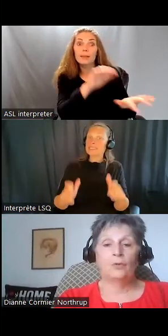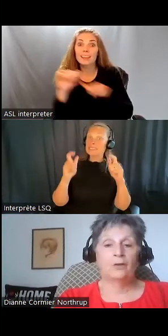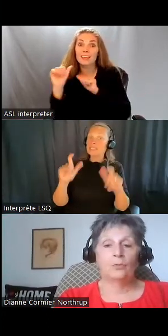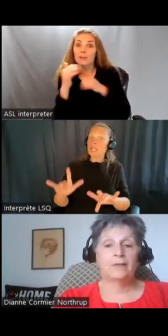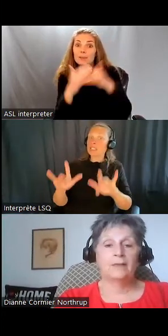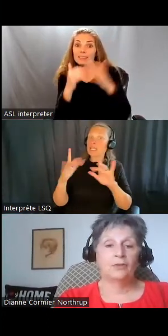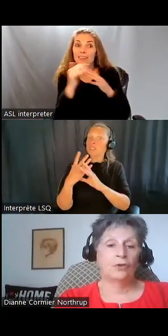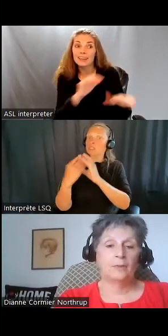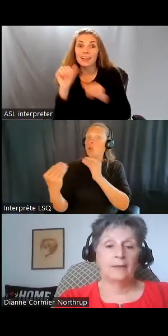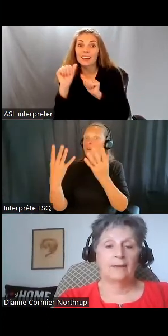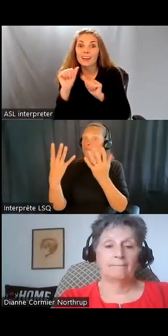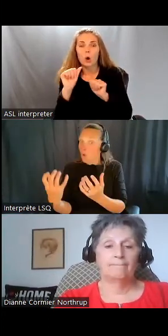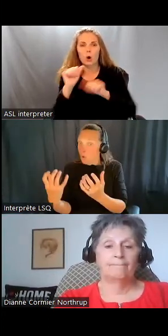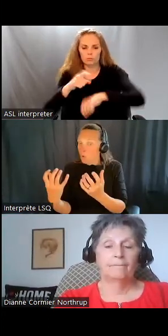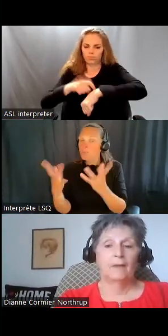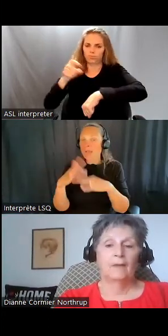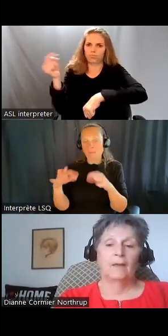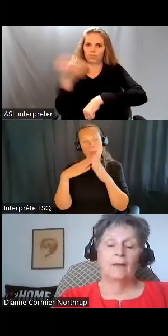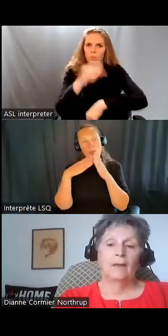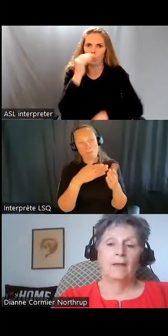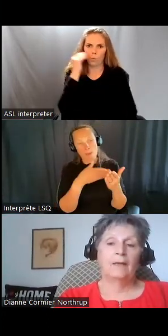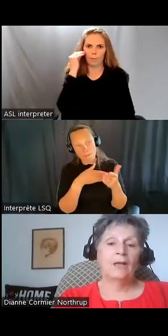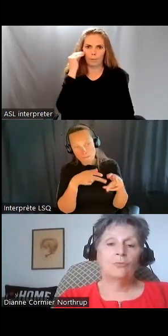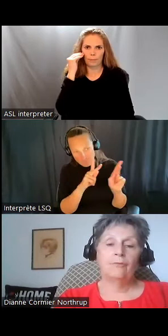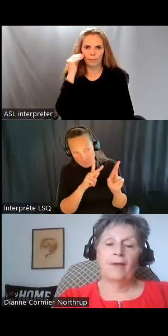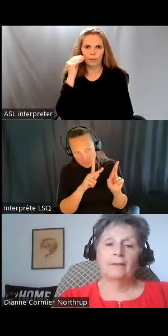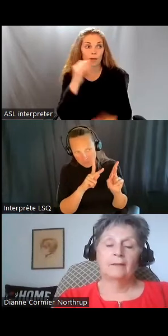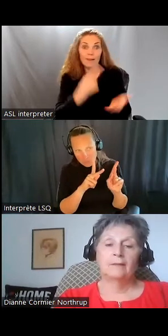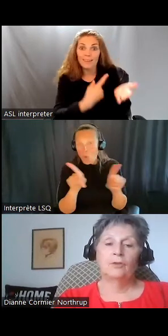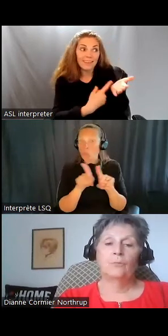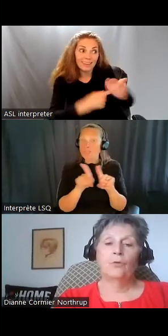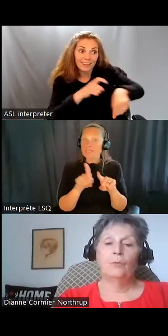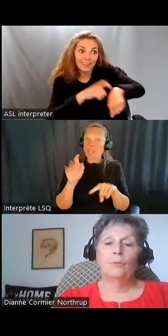bien entendu, un couvre-feu. Et vous n'avez aucun droit de parole là-dessus.